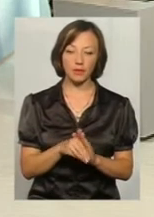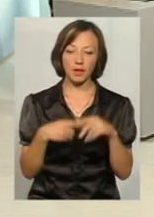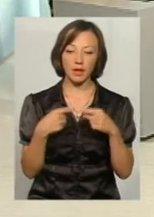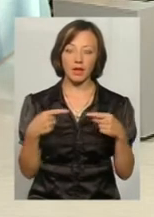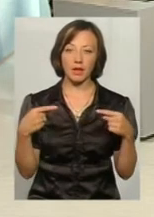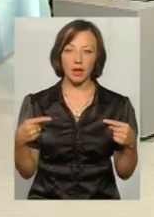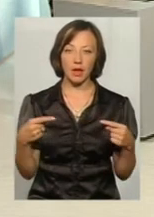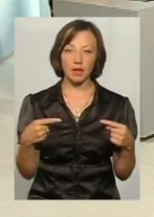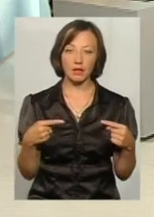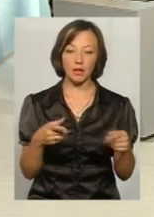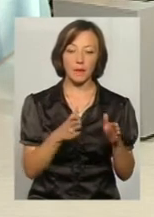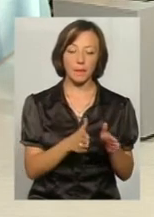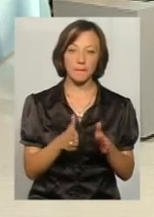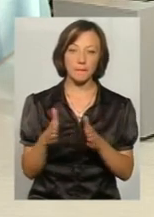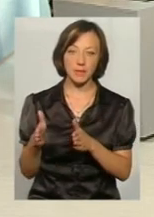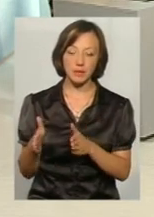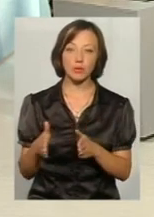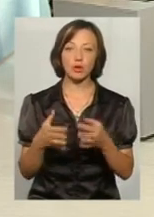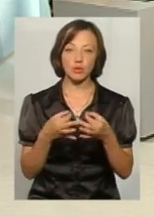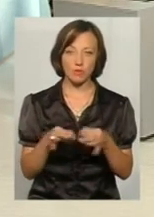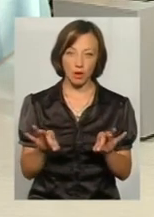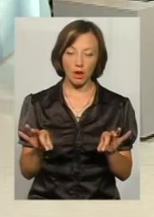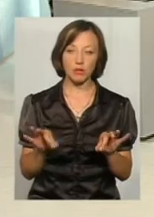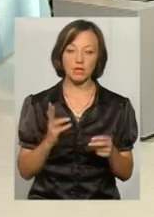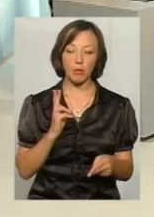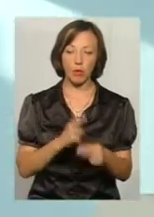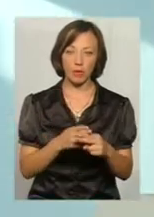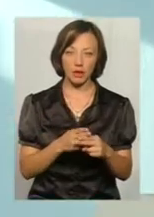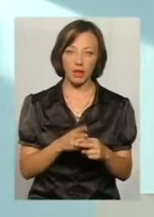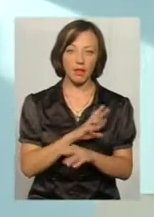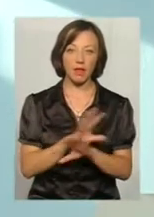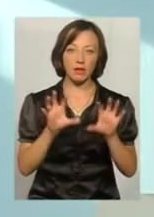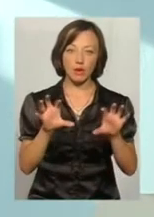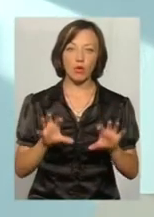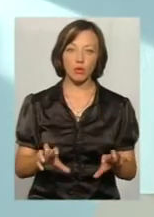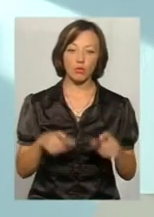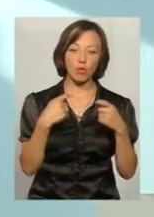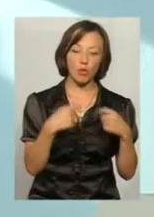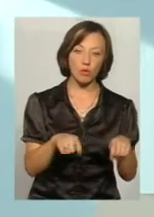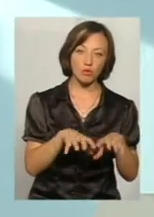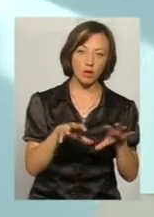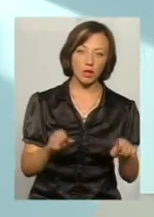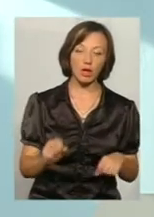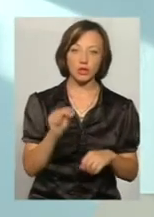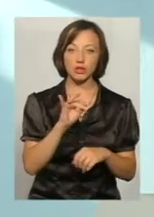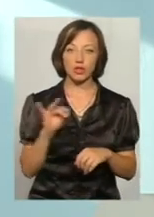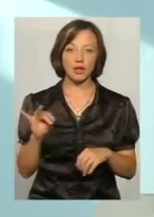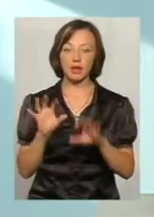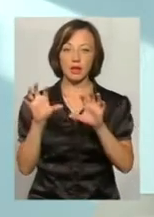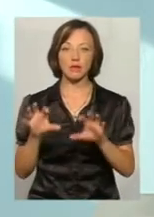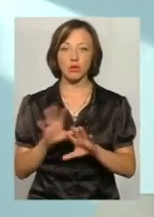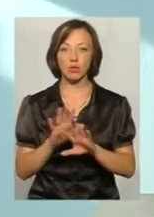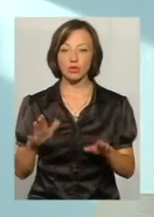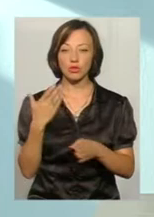дієвих механізмів, інструментів, які дозволяють запобігти незаконному відчуженню майна чи незаконному відчуженню